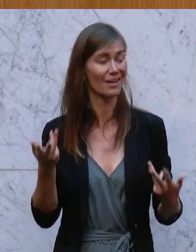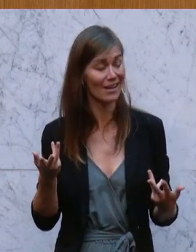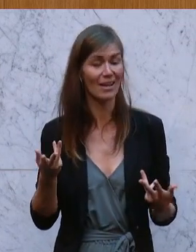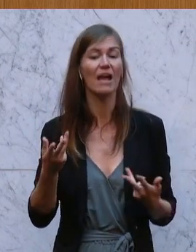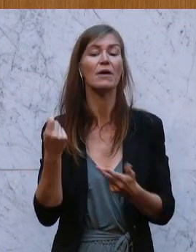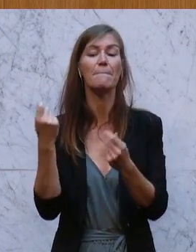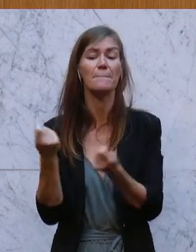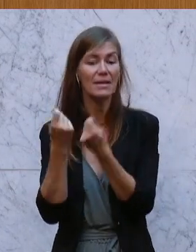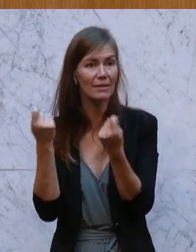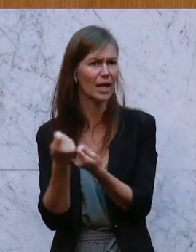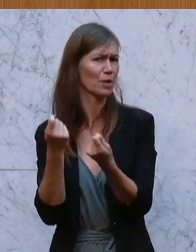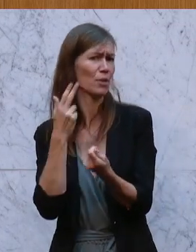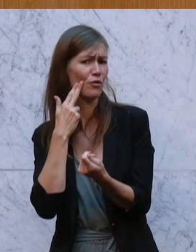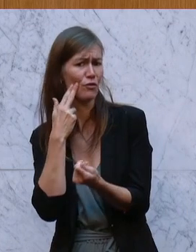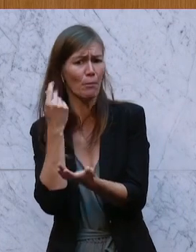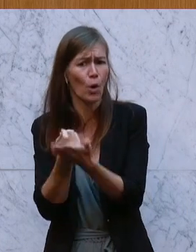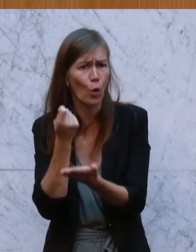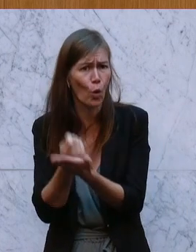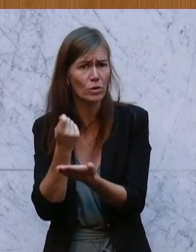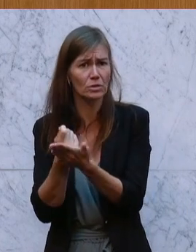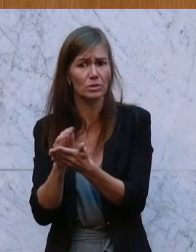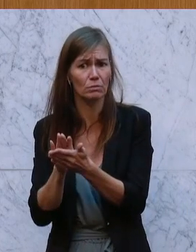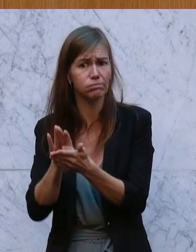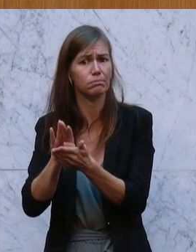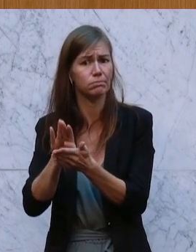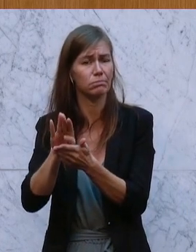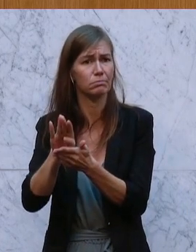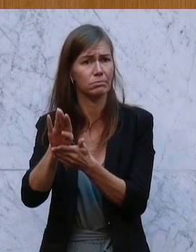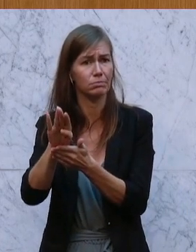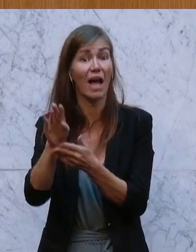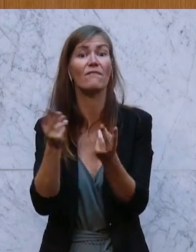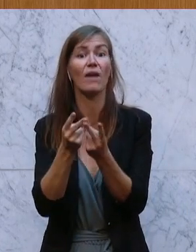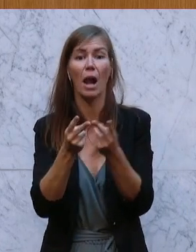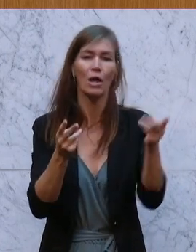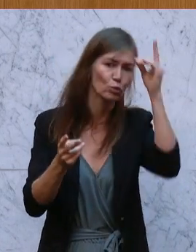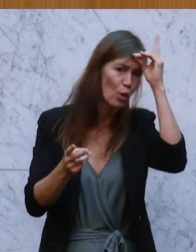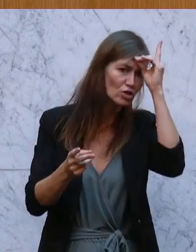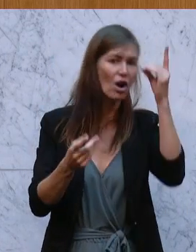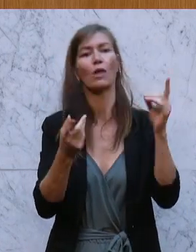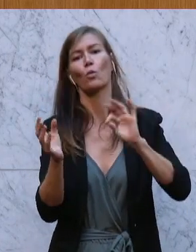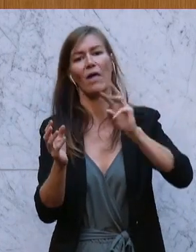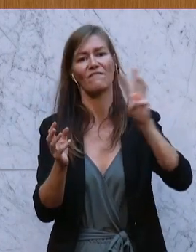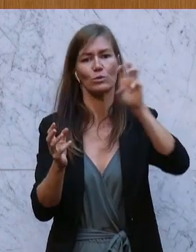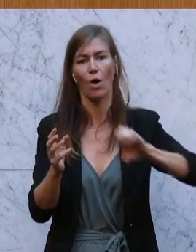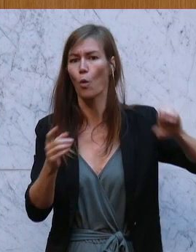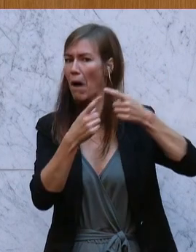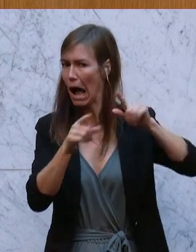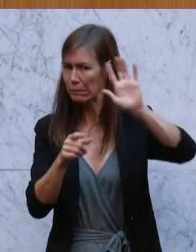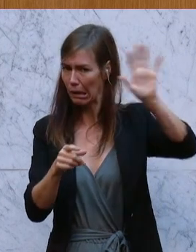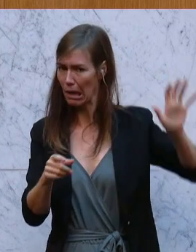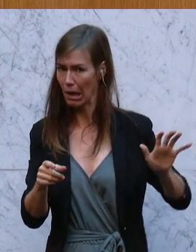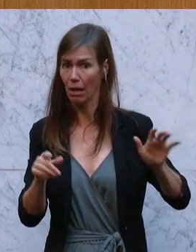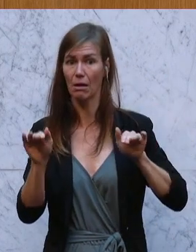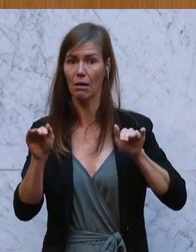jedes Jahr deutlich stärker steigen als in Deutschland oder in anderen Staaten der Europäischen Union, bedeutet das natürlich, dass die